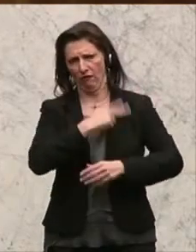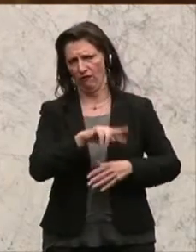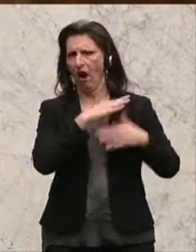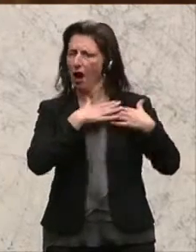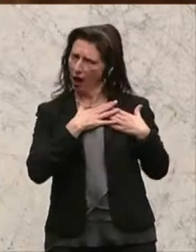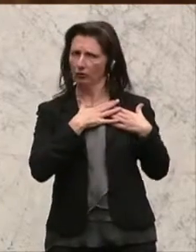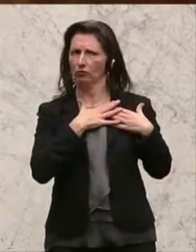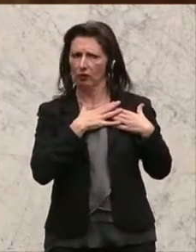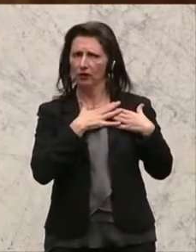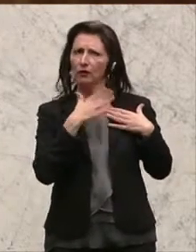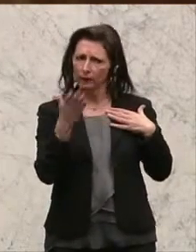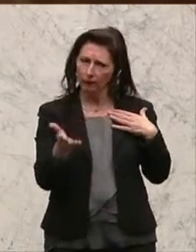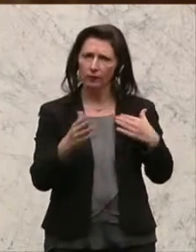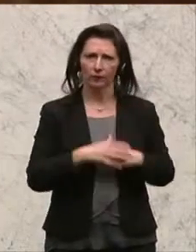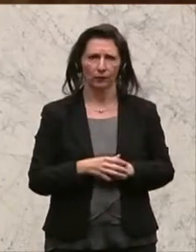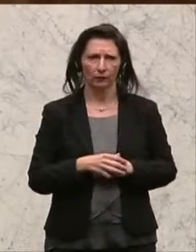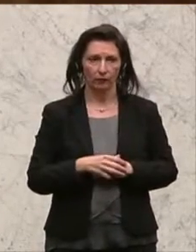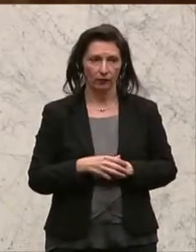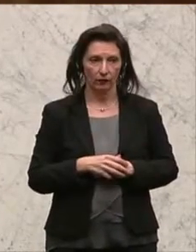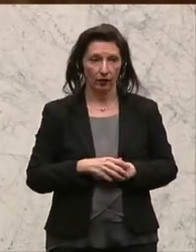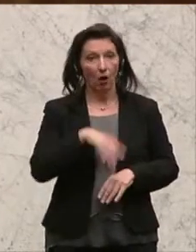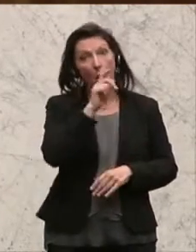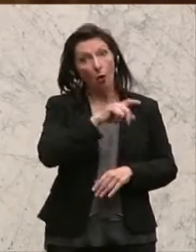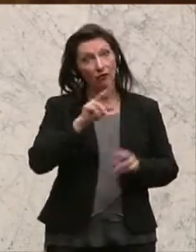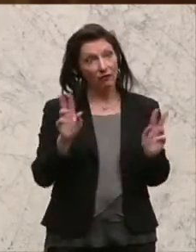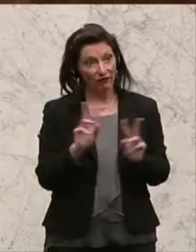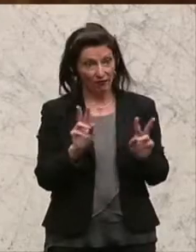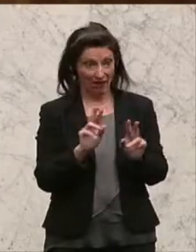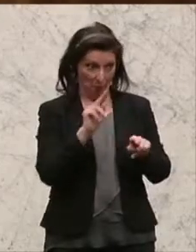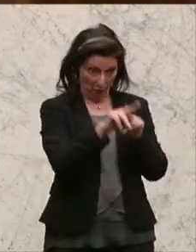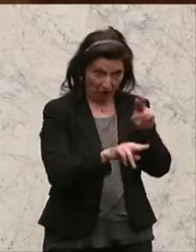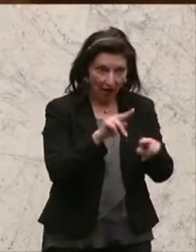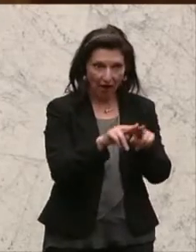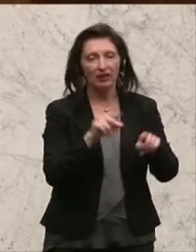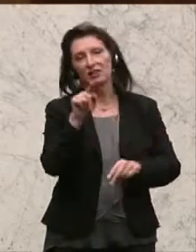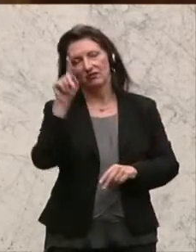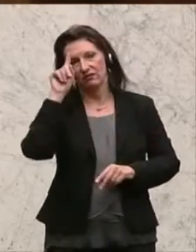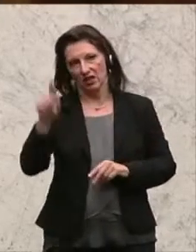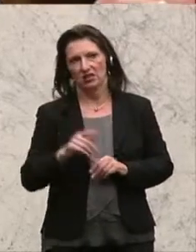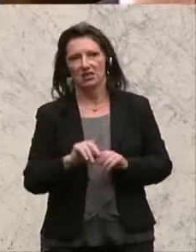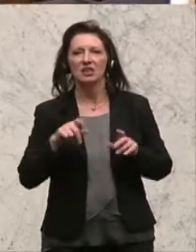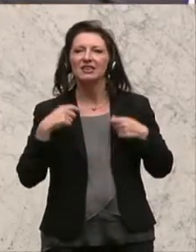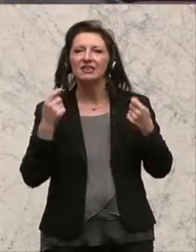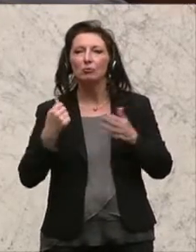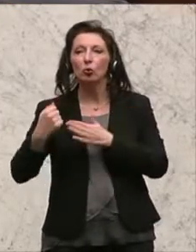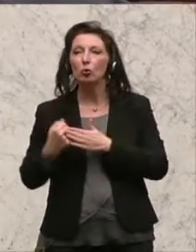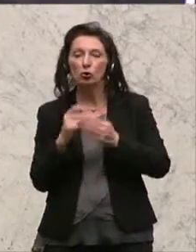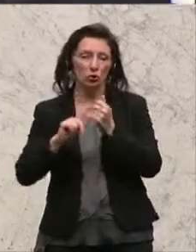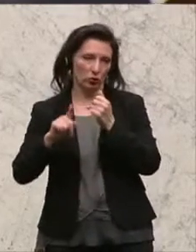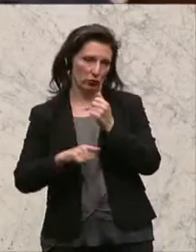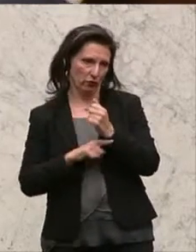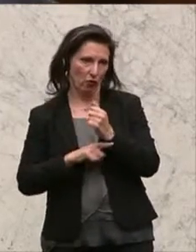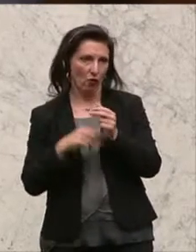gibt es für Pflege der Angehörigen, das wissen Sie genauso gut, Frau Kollegin, den Unterstützungsfonds. Es gibt für